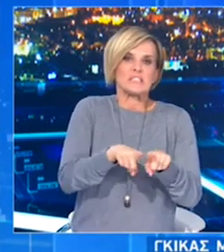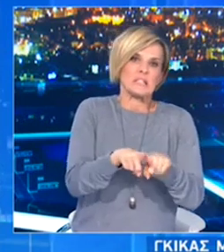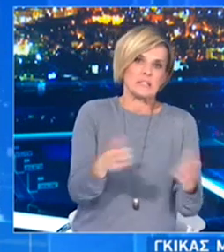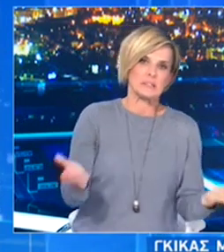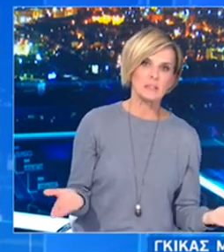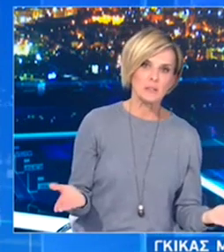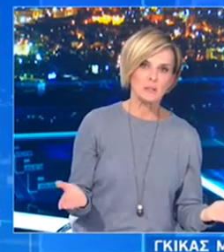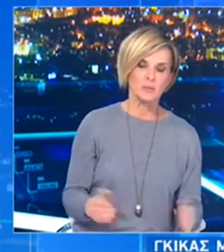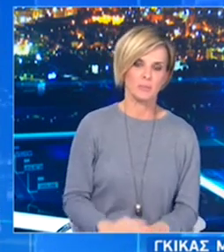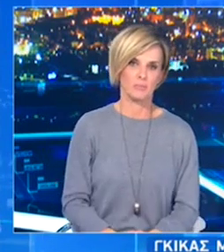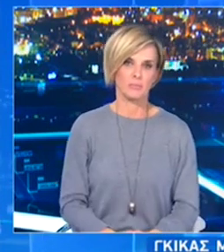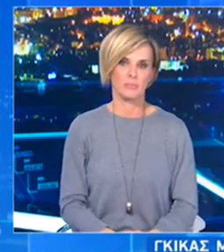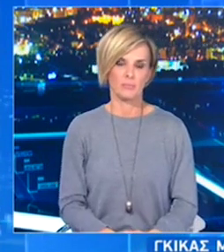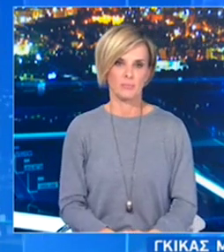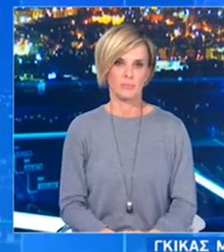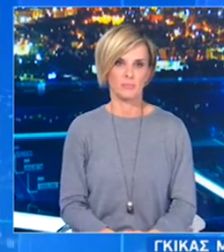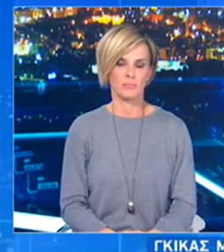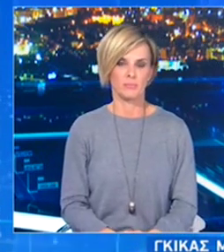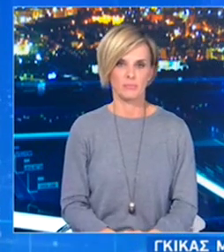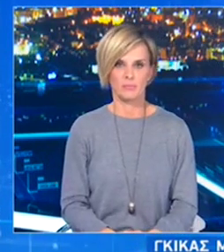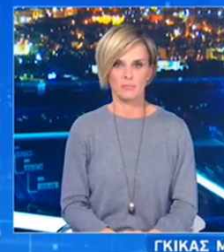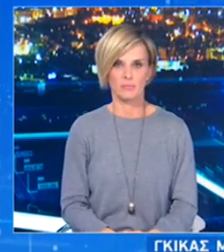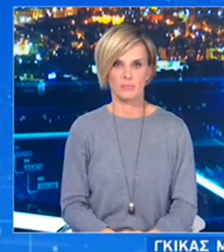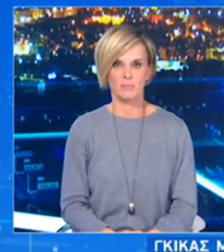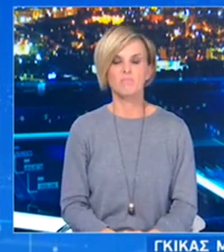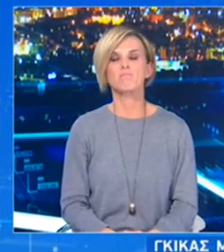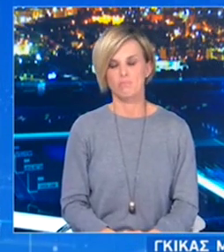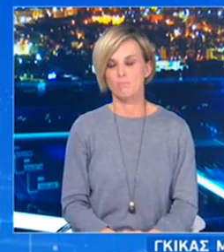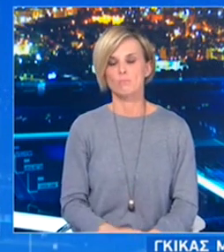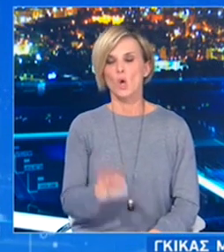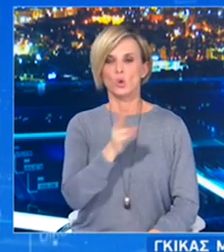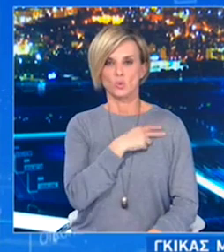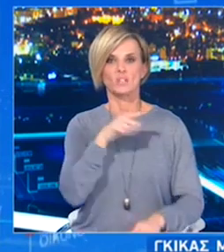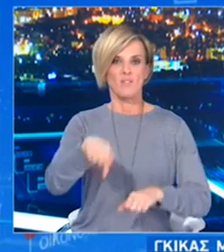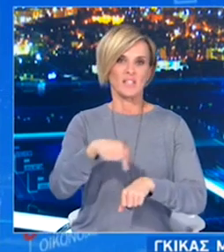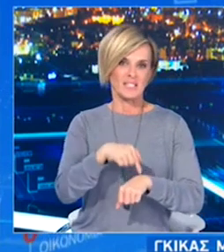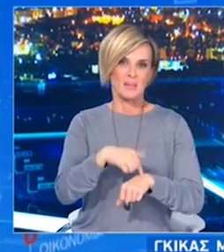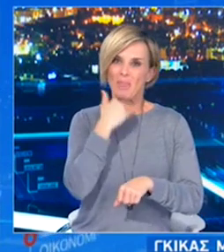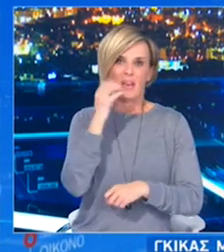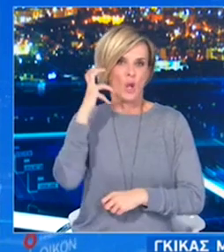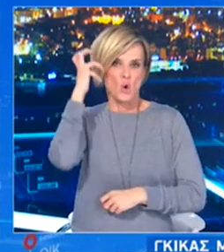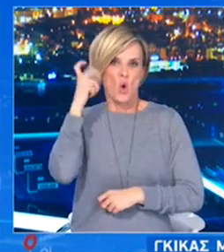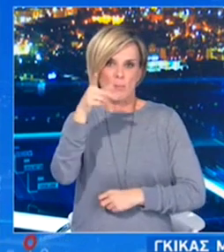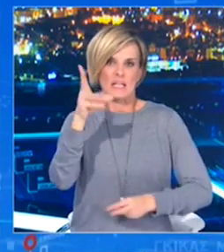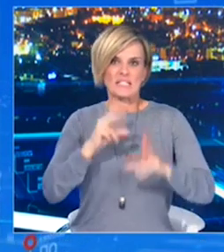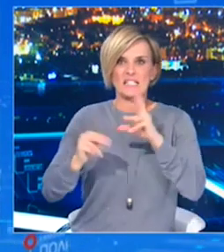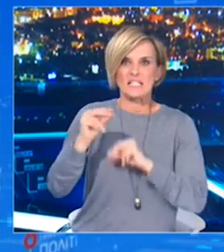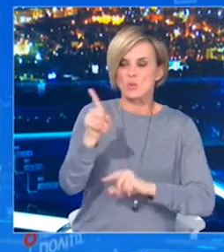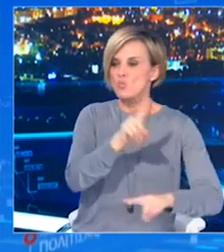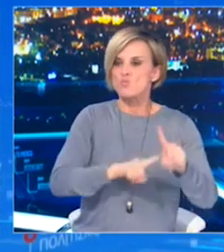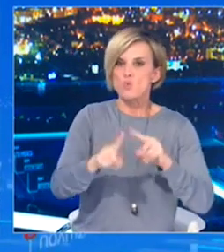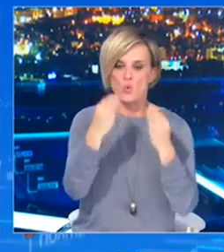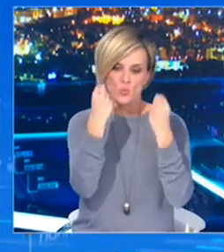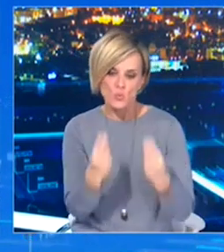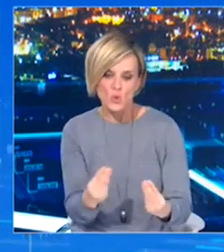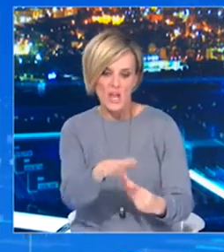Νομίζω ότι δεν έχει νόημα αυτή η συζήτηση αυτή τη στιγμή. Ζούμε μια πανδημία με πολλούς νεκοίους παγκοσμίως και